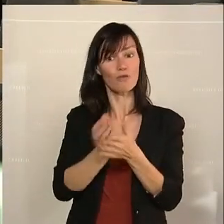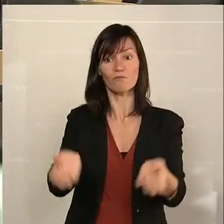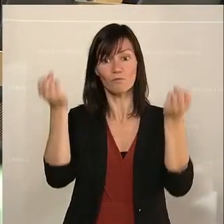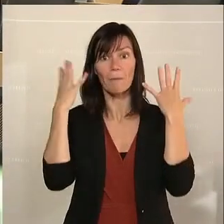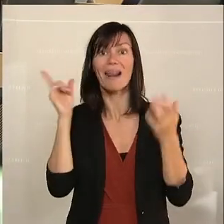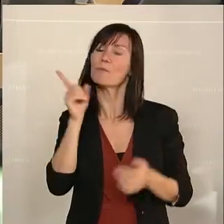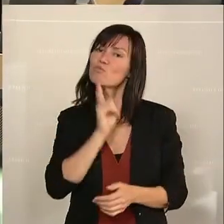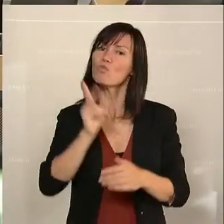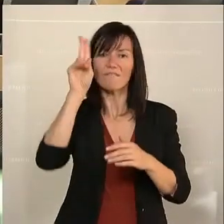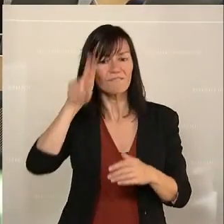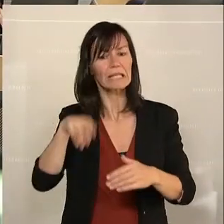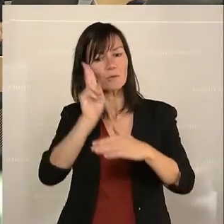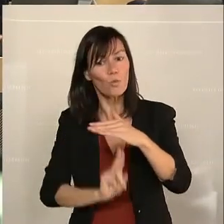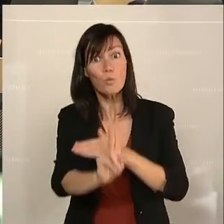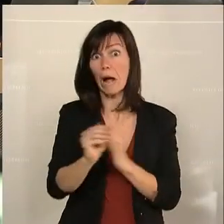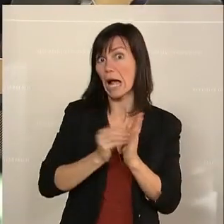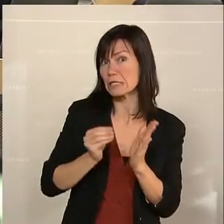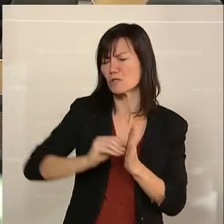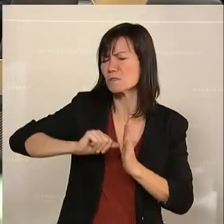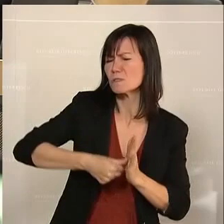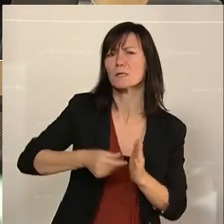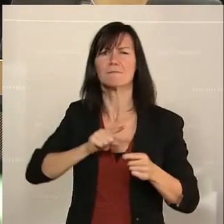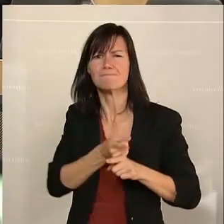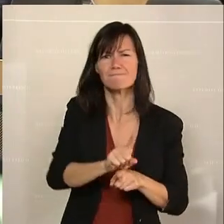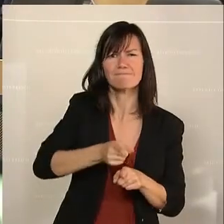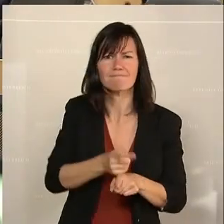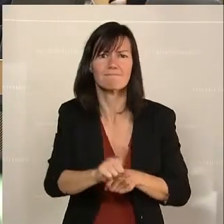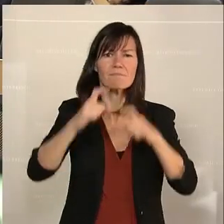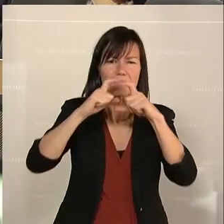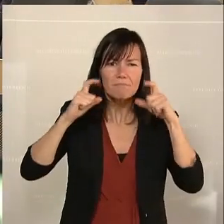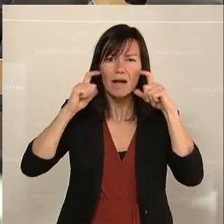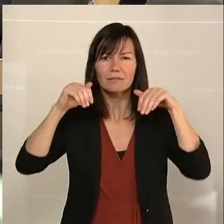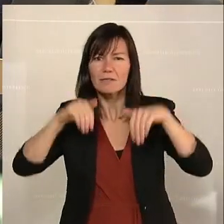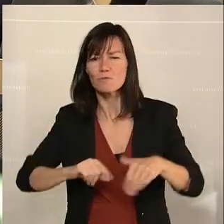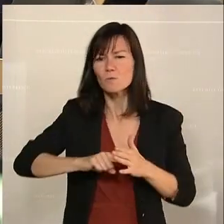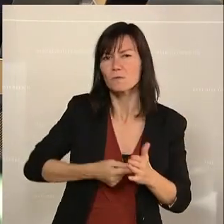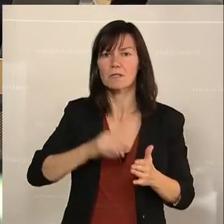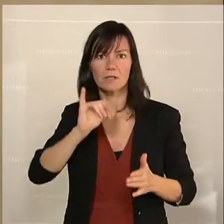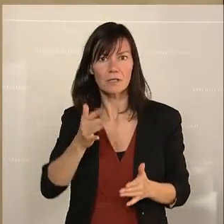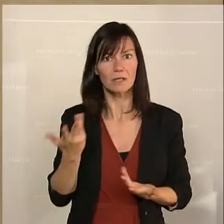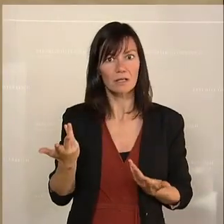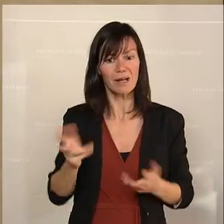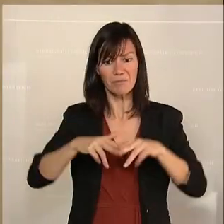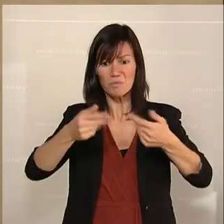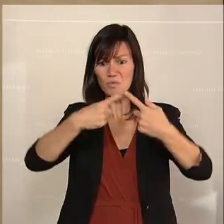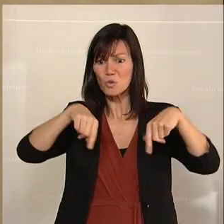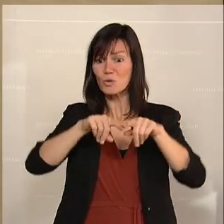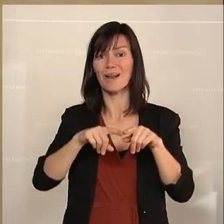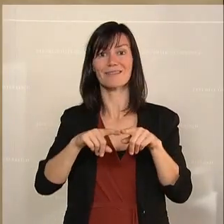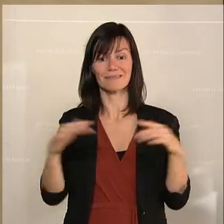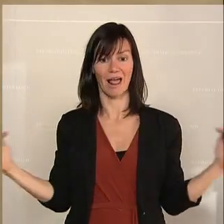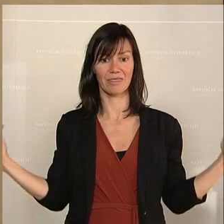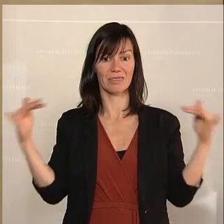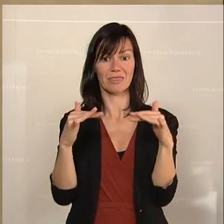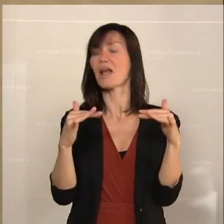Da werden die Bürgerinnen und Bürger, Fahrgäste, gequält mit der Maske. Und wenn man von den Bundesländern reinfährt, dann wird